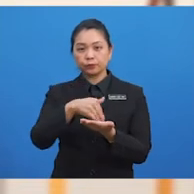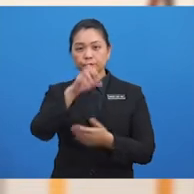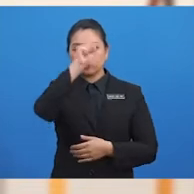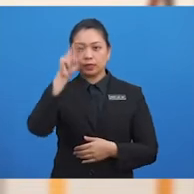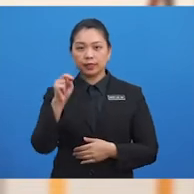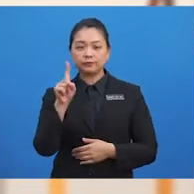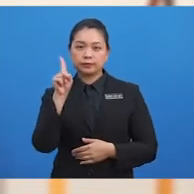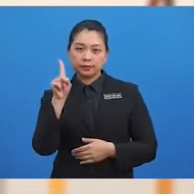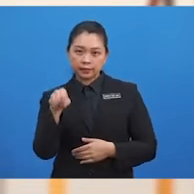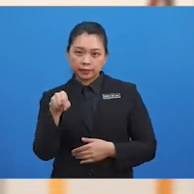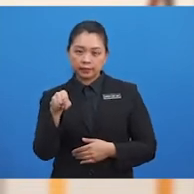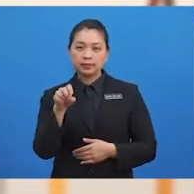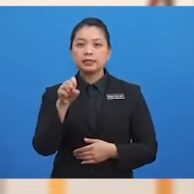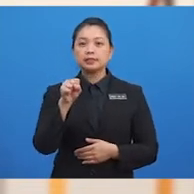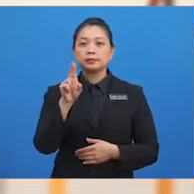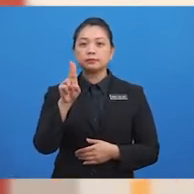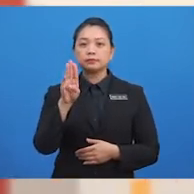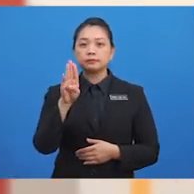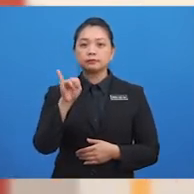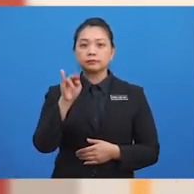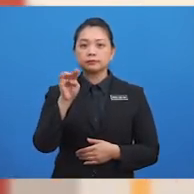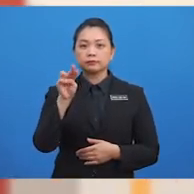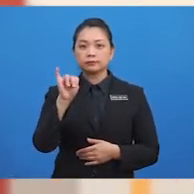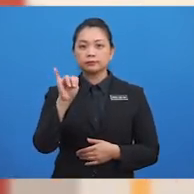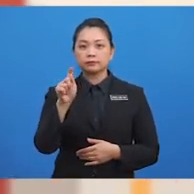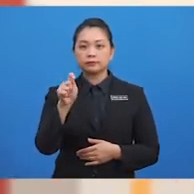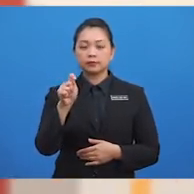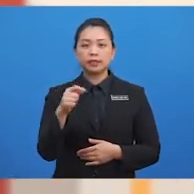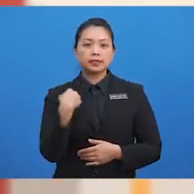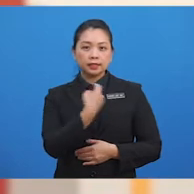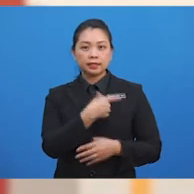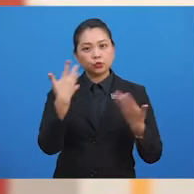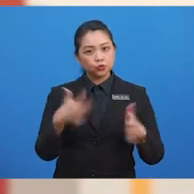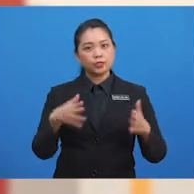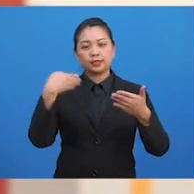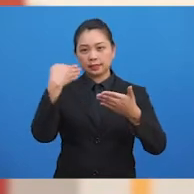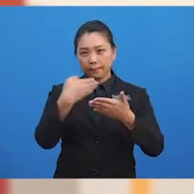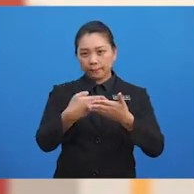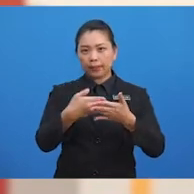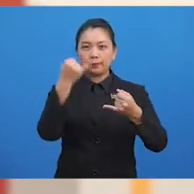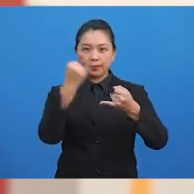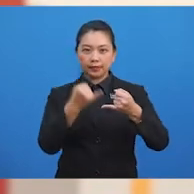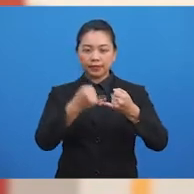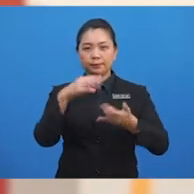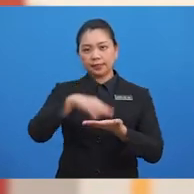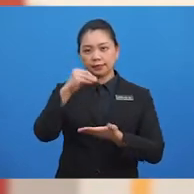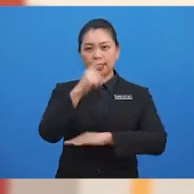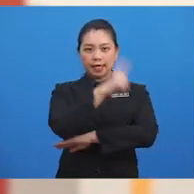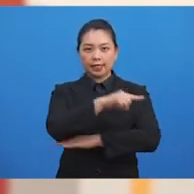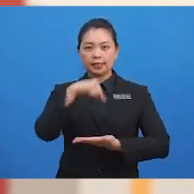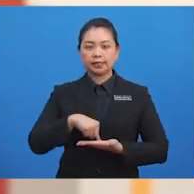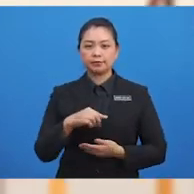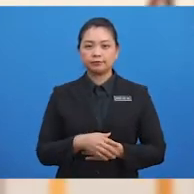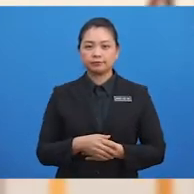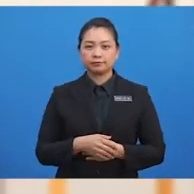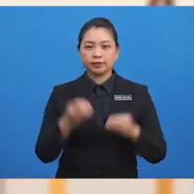klik butang Submit. Murid-murid, kita sudah sampai ke penghujung pelajaran hari